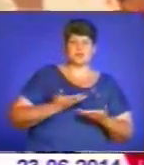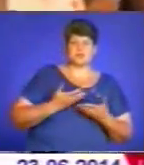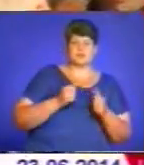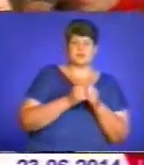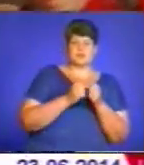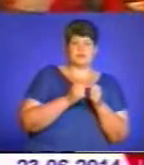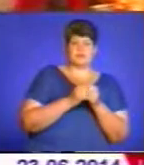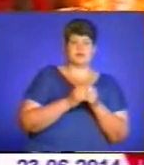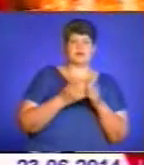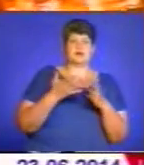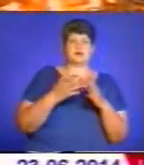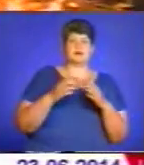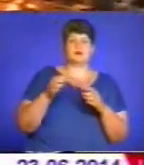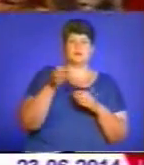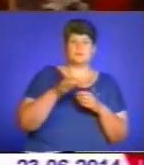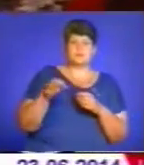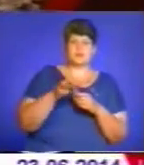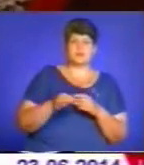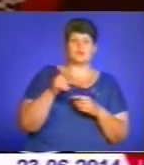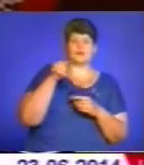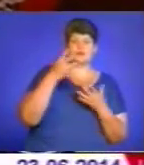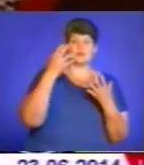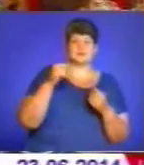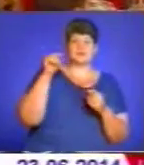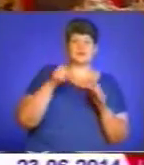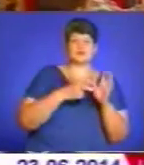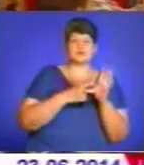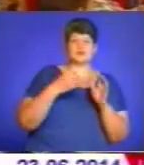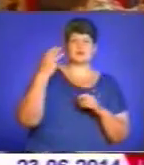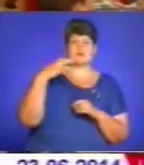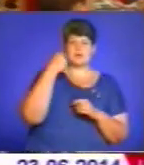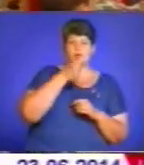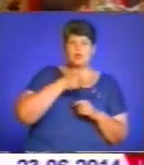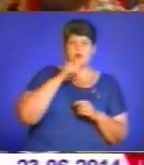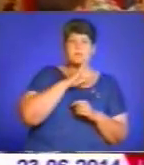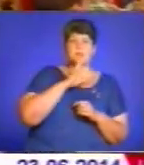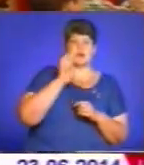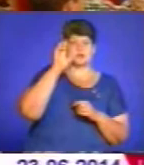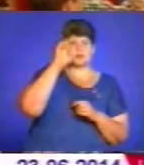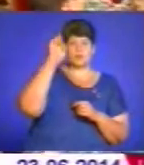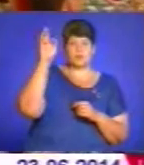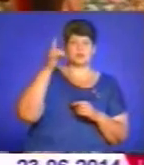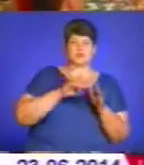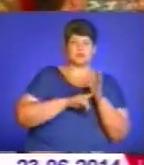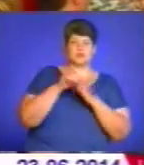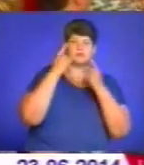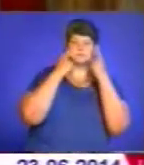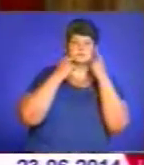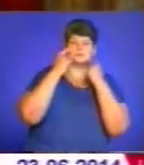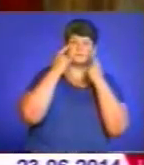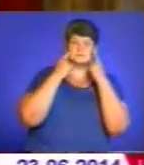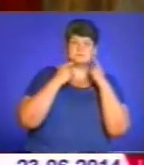церкви. Саме в його домі під час великого посту 1730 року Матір Божа Одегітрія почала лити сльози.